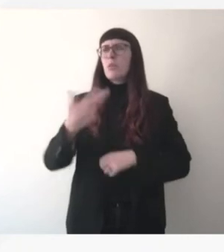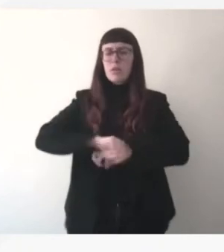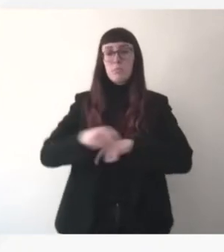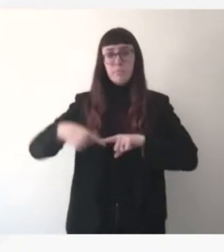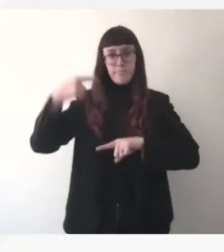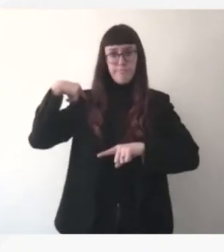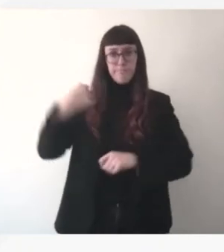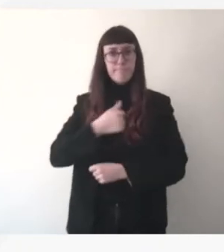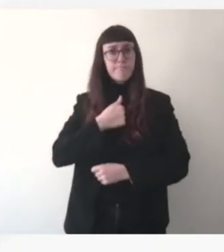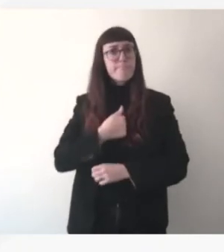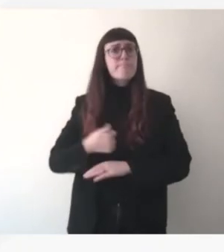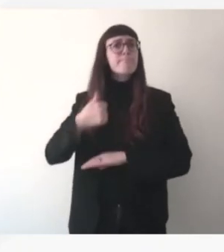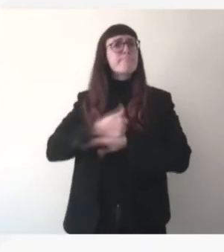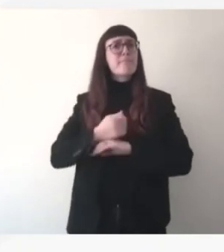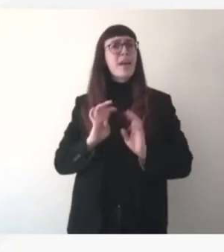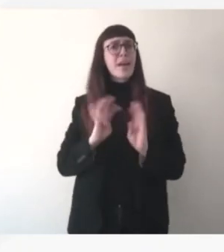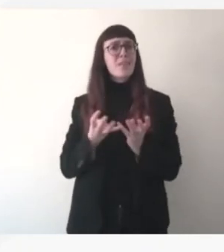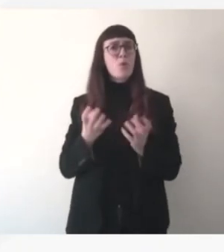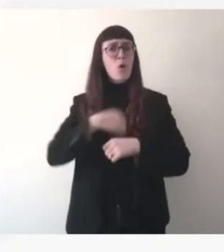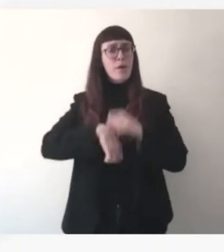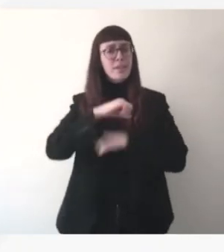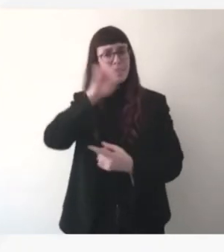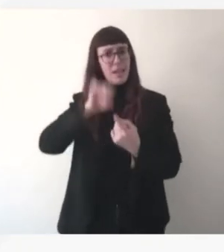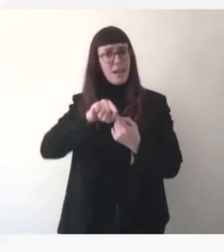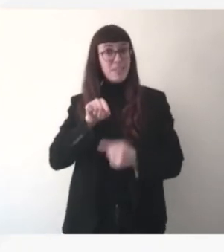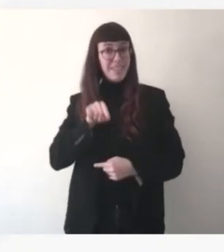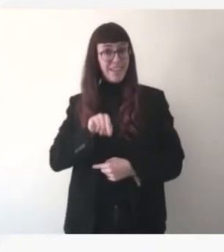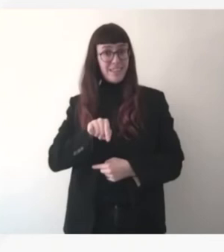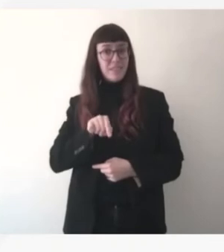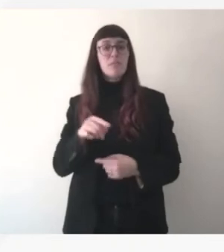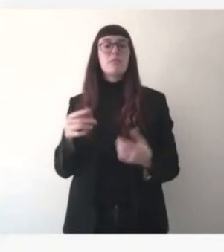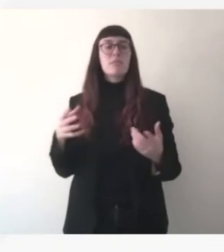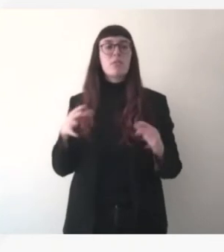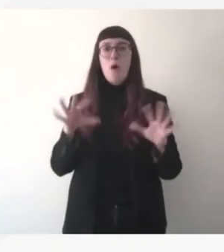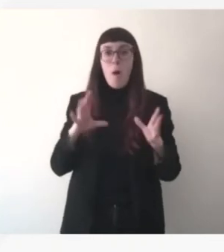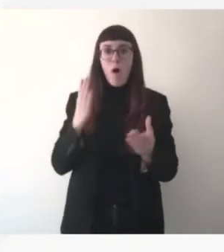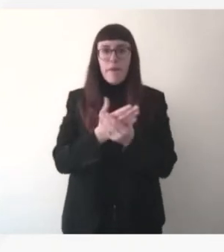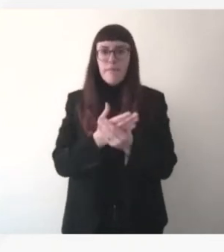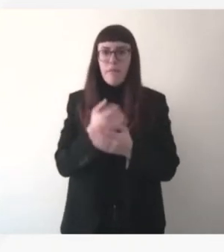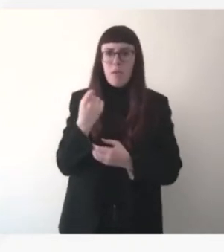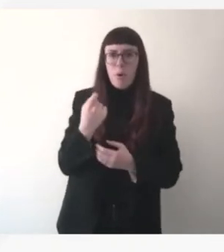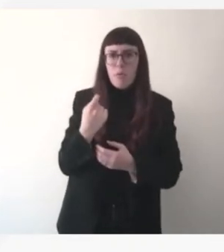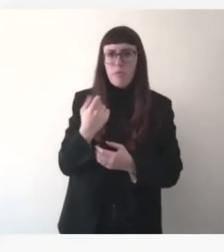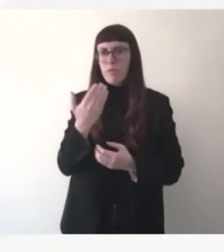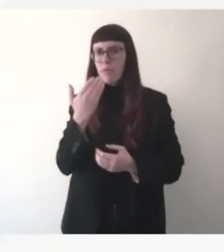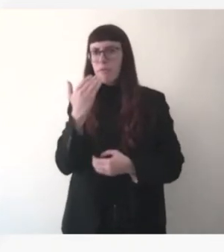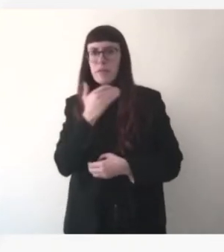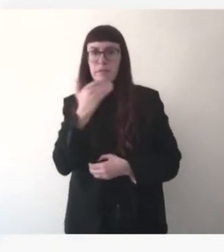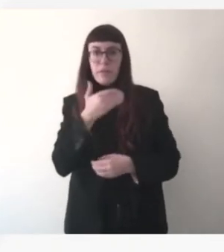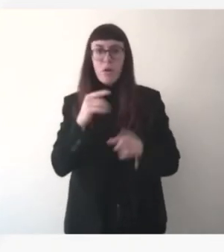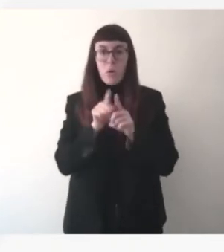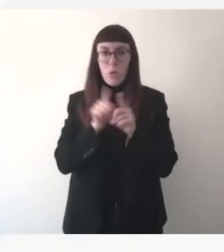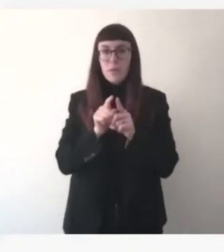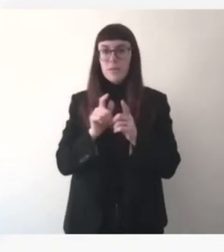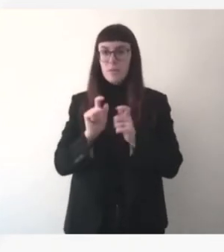spécifiquement sur ce sujet. Donc, à la fois la capacité à avoir des mécanismes de résilience et la capacité à être